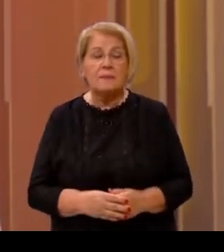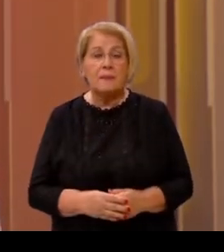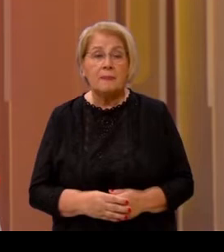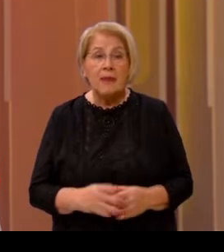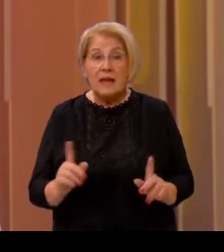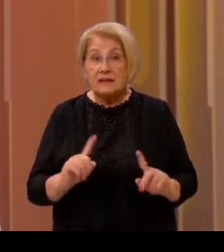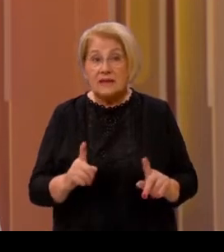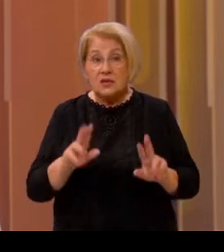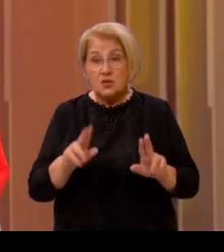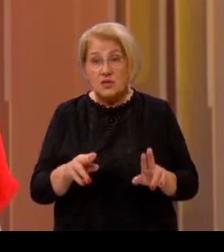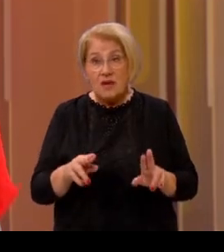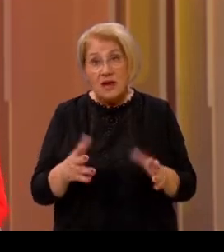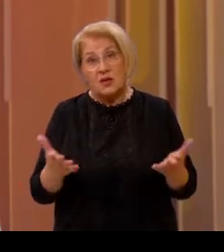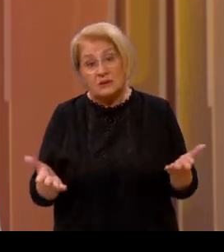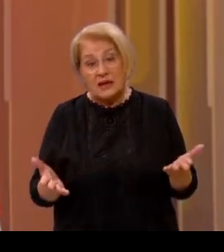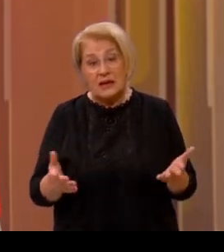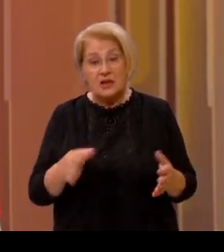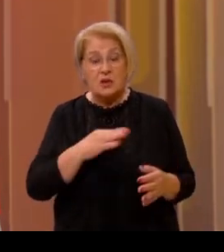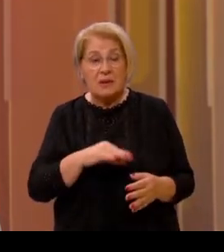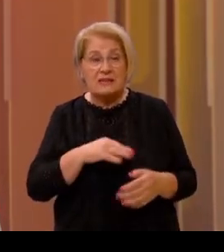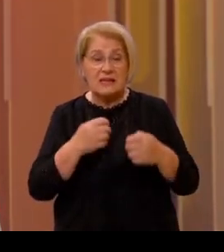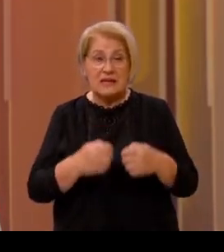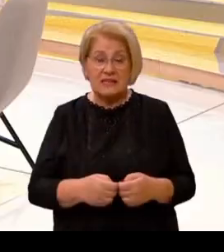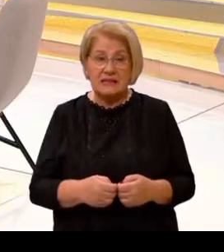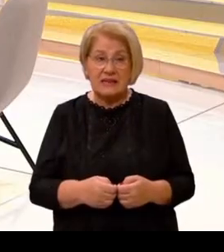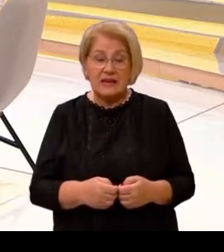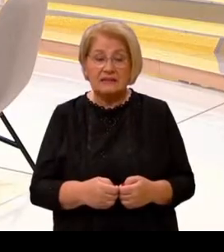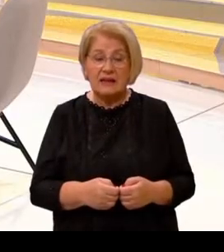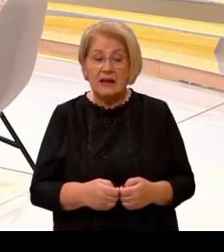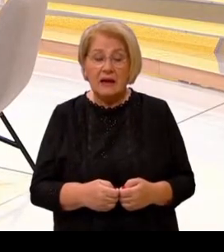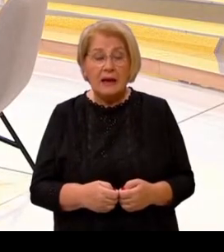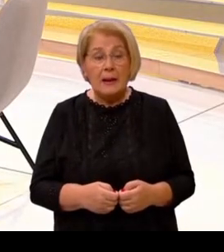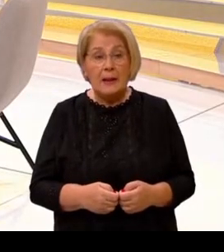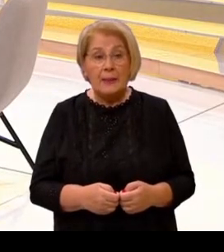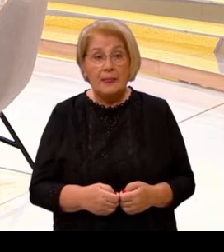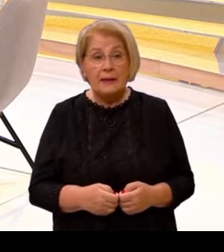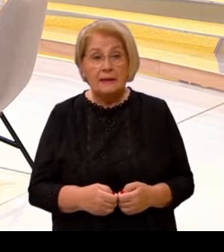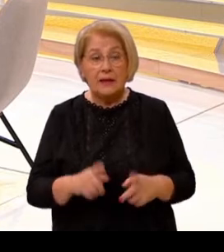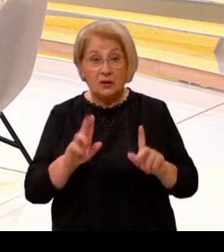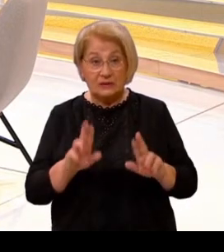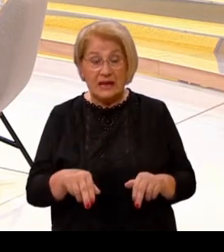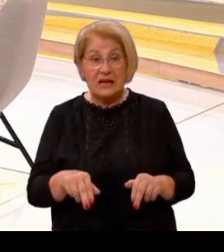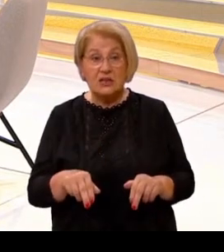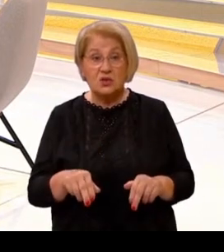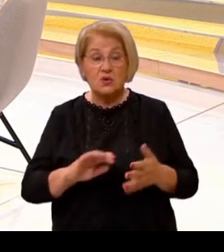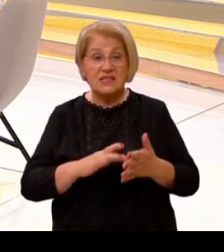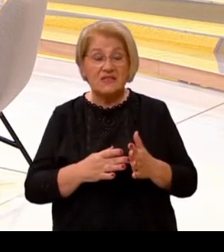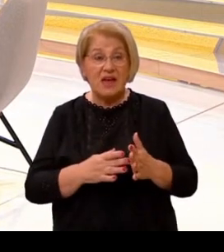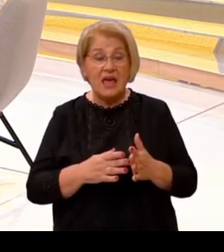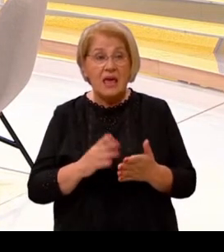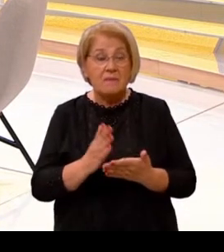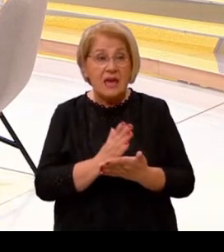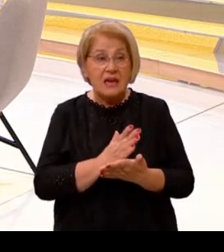nisu doista zanemarive, što je rekla i predsjednica sindikata u našoj uvodnoj priči, no jesu li sve mjere i